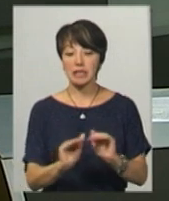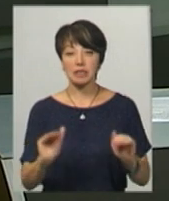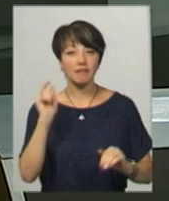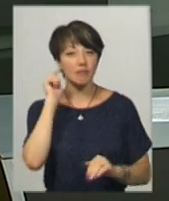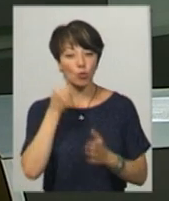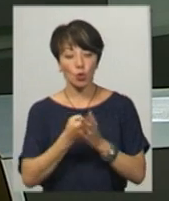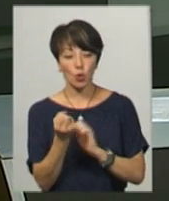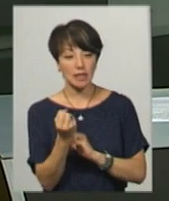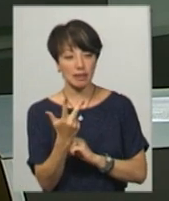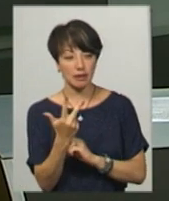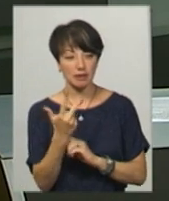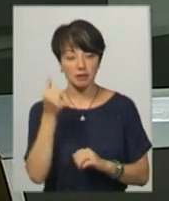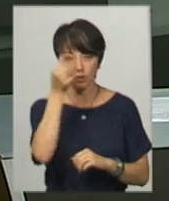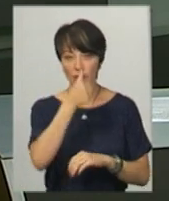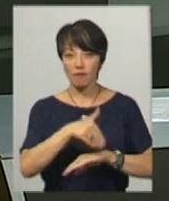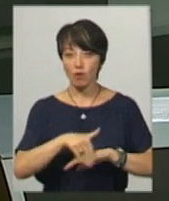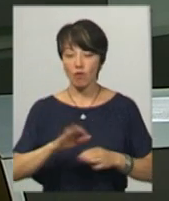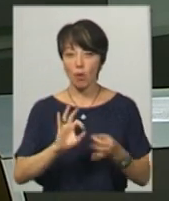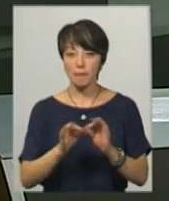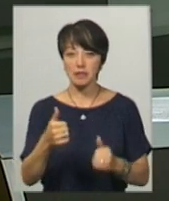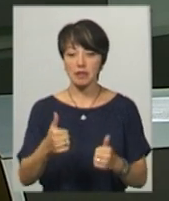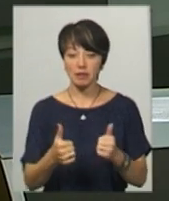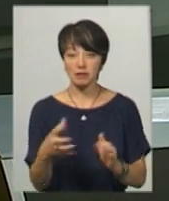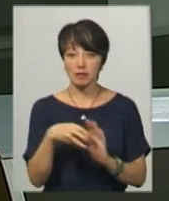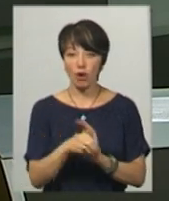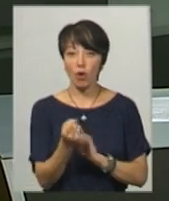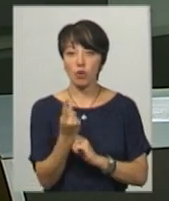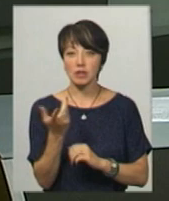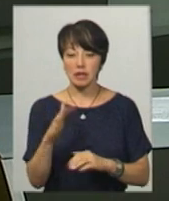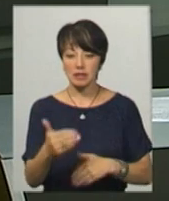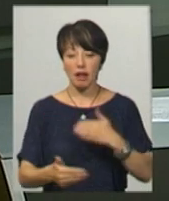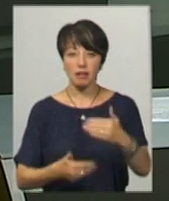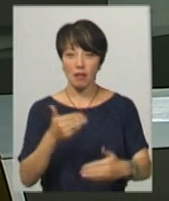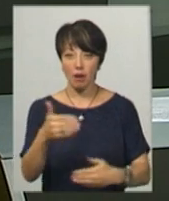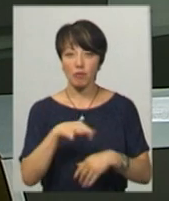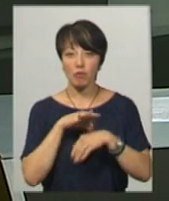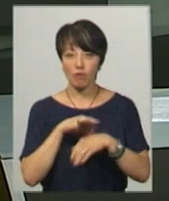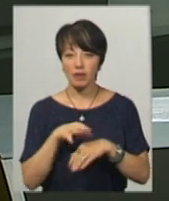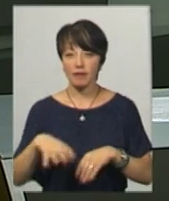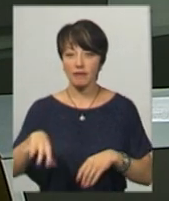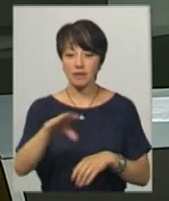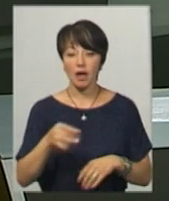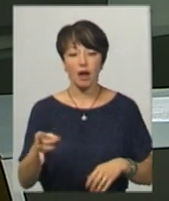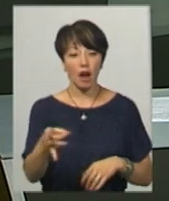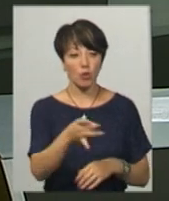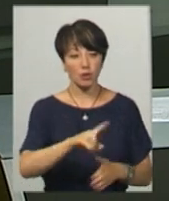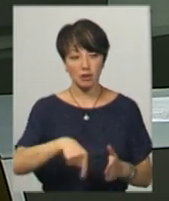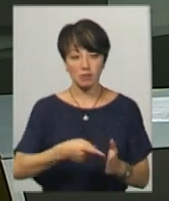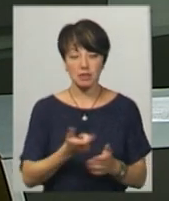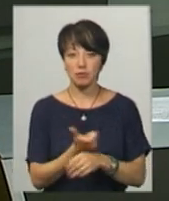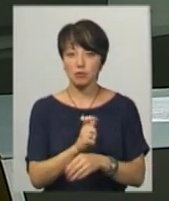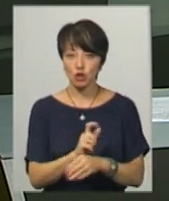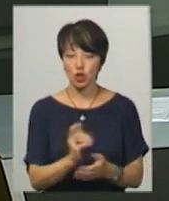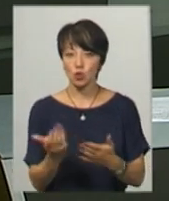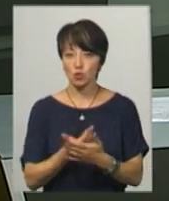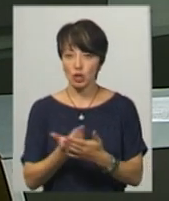віком до 13 років. Дворові Олімпійські ігри складаються з 11 етапів, які проводяться на усіх мікрорайонах міста. Більше у